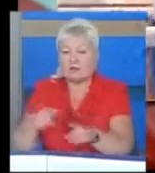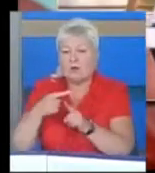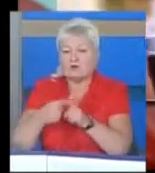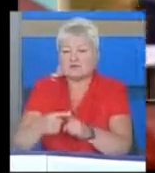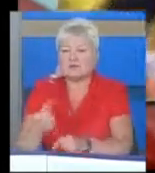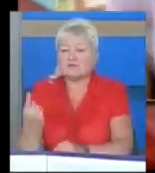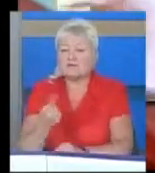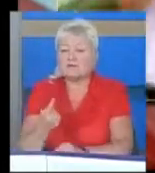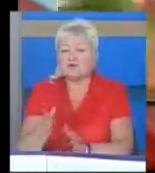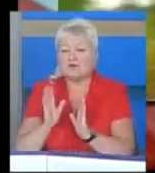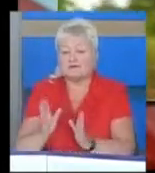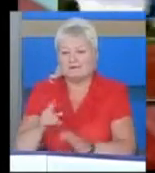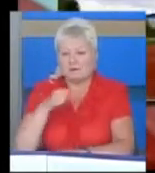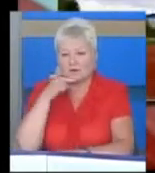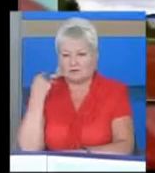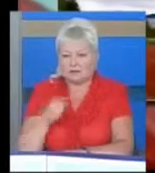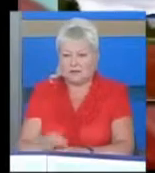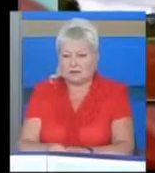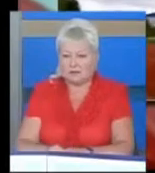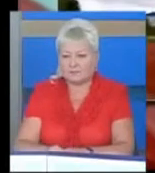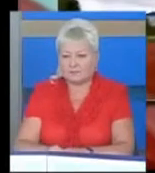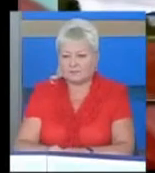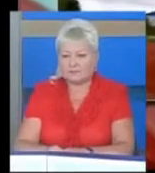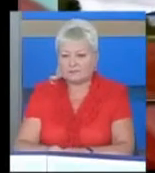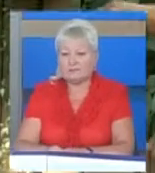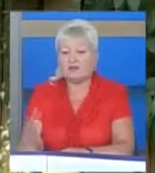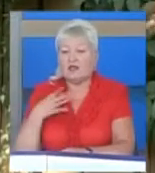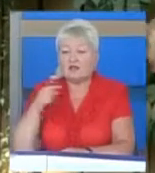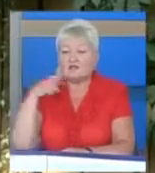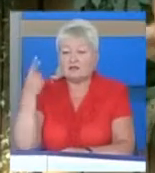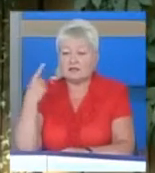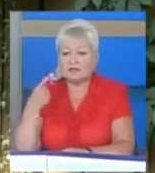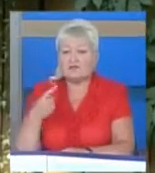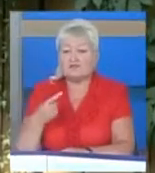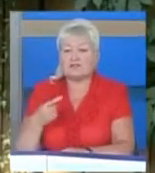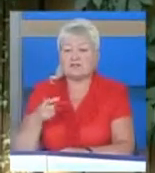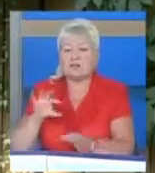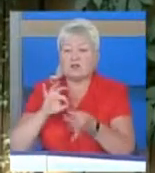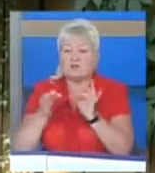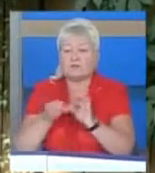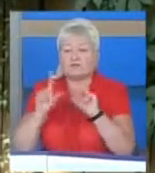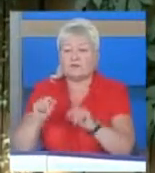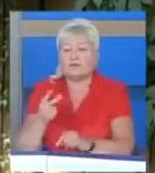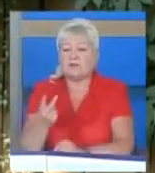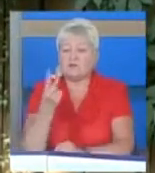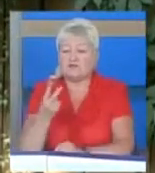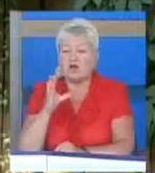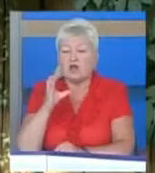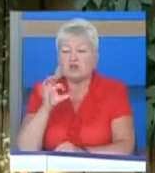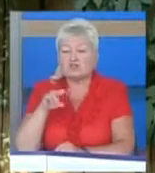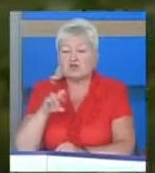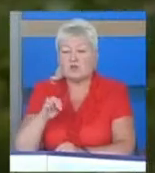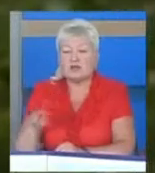першістю тільки росіянам. Від Львівщини на Дифлімпіаду їздило двоє – Соломія та